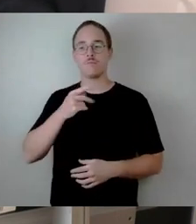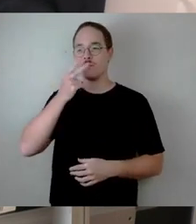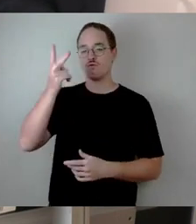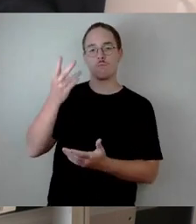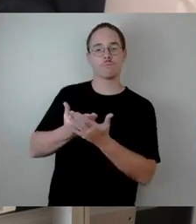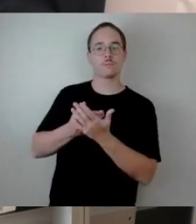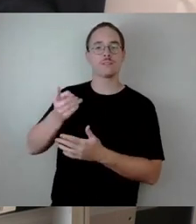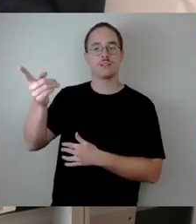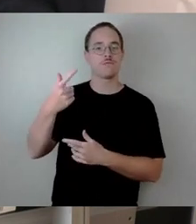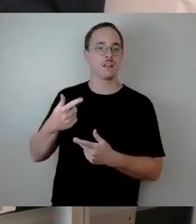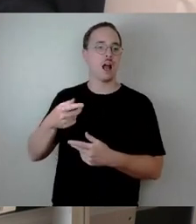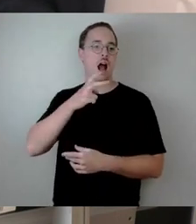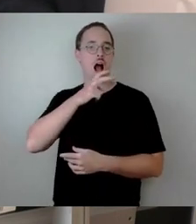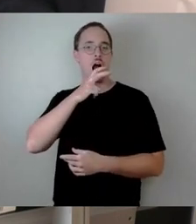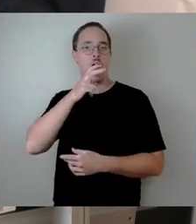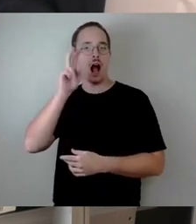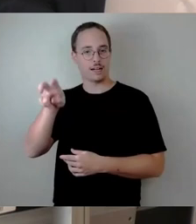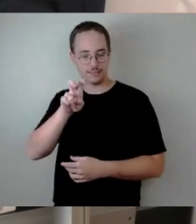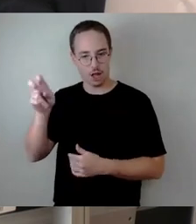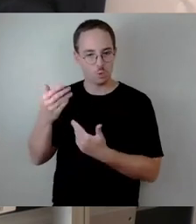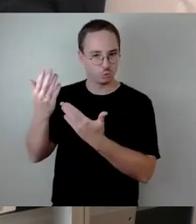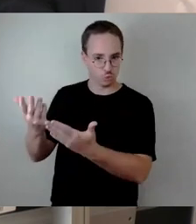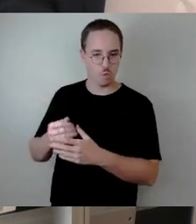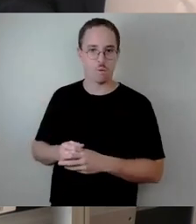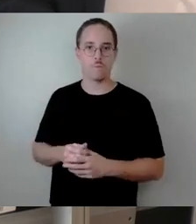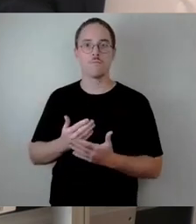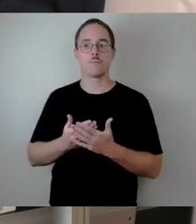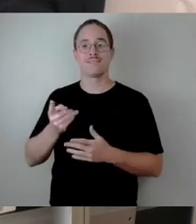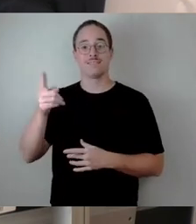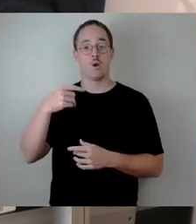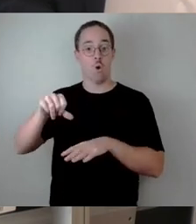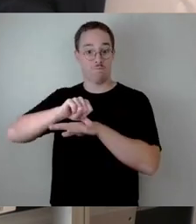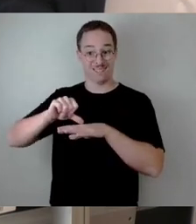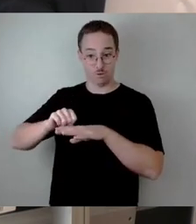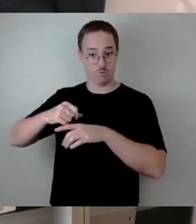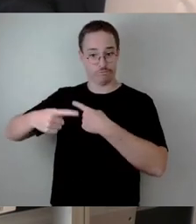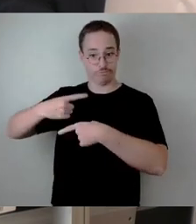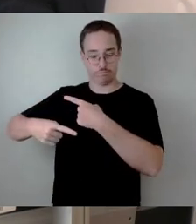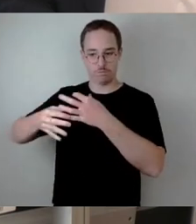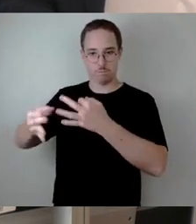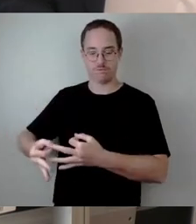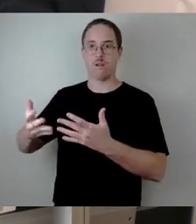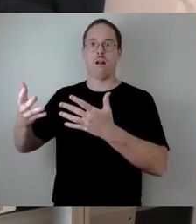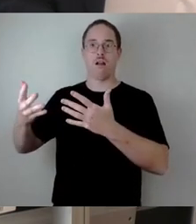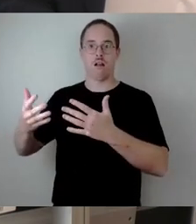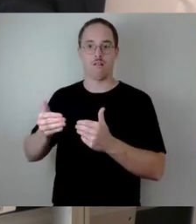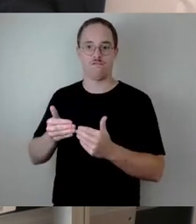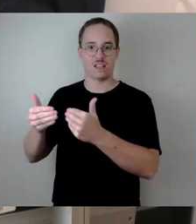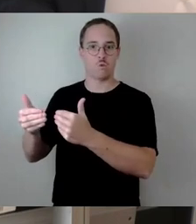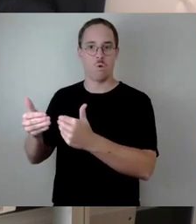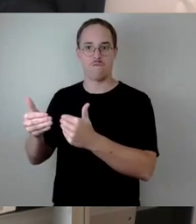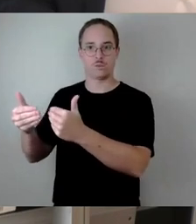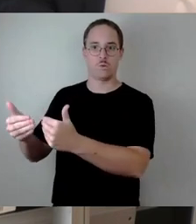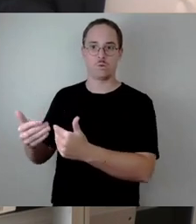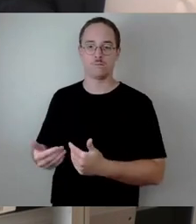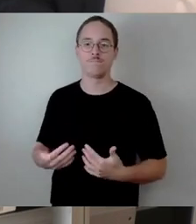dass wir zeitweise im Betrieb von OPs beispielsweise Verzögerungen hatten. Aber das kann man auch feststellen, wir haben innerhalb kürzester